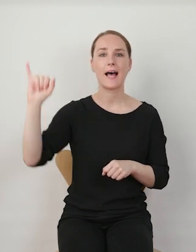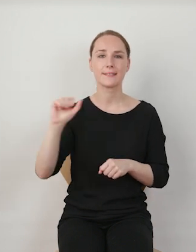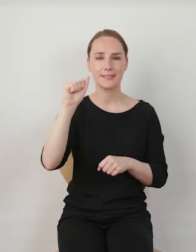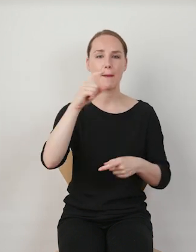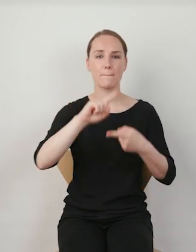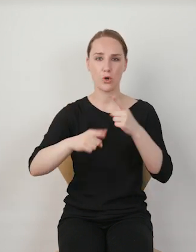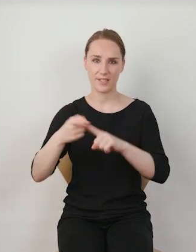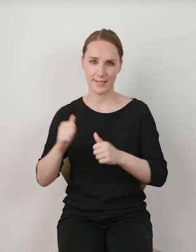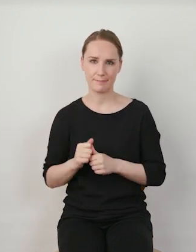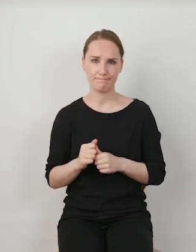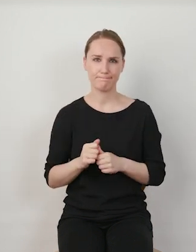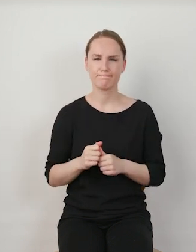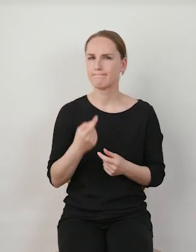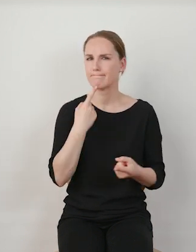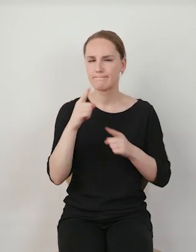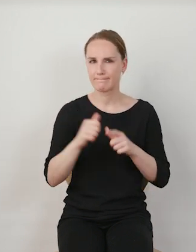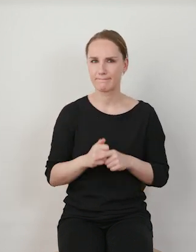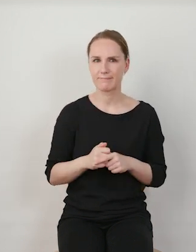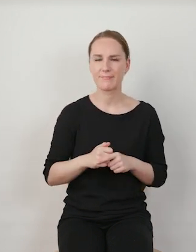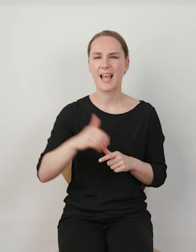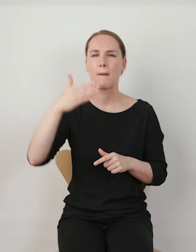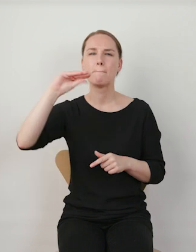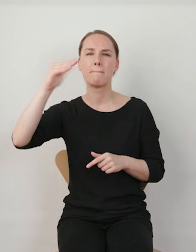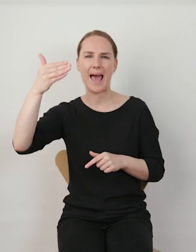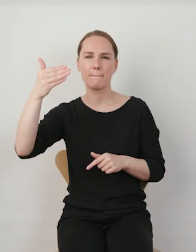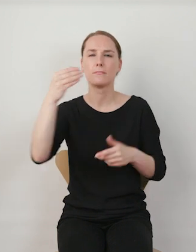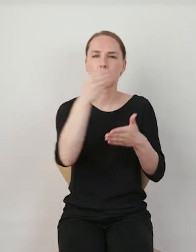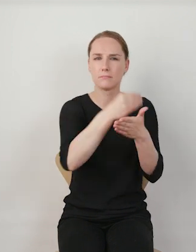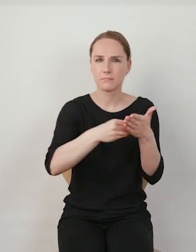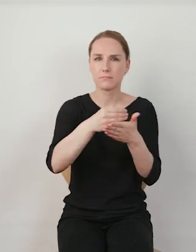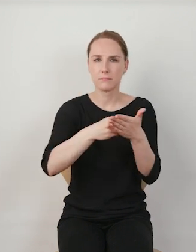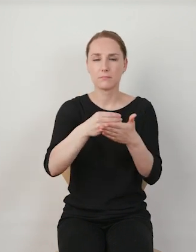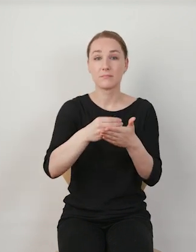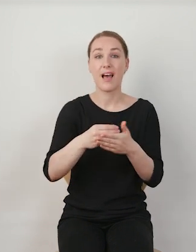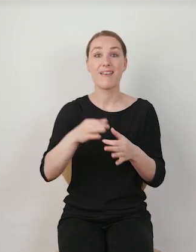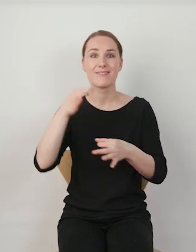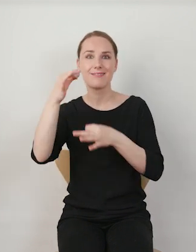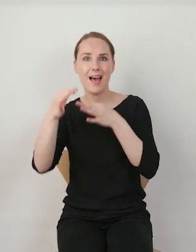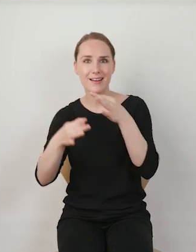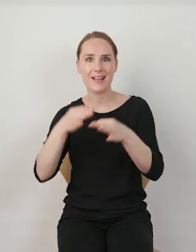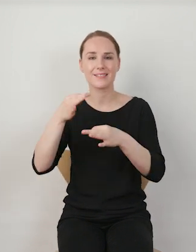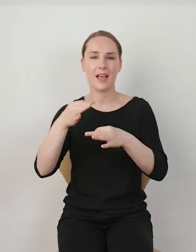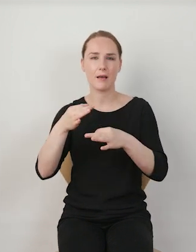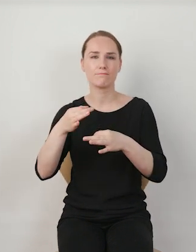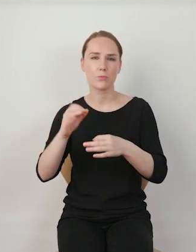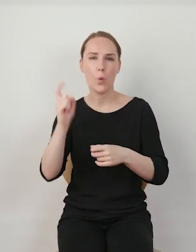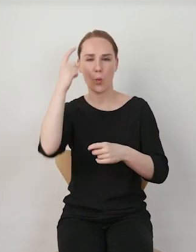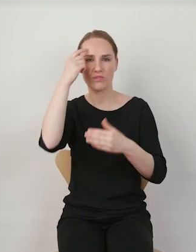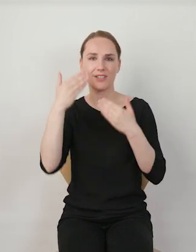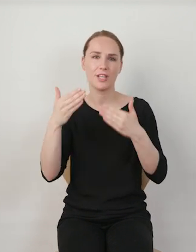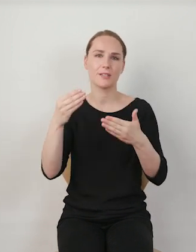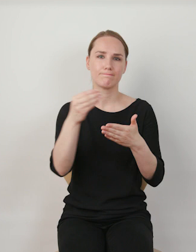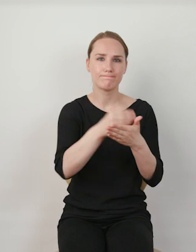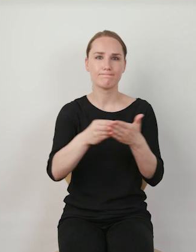od mema, jakby budowanie narracji opartej na memach, ale również dążenie do pewnego